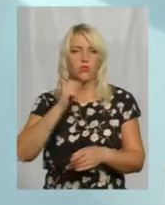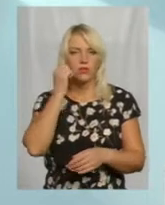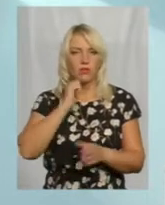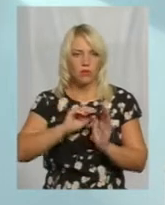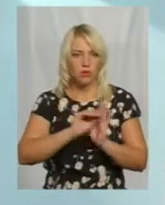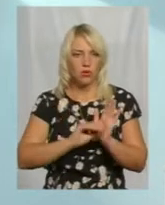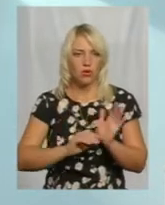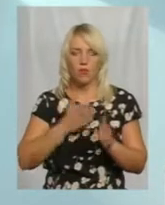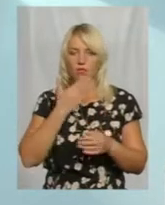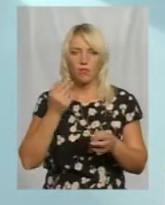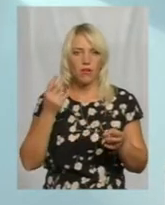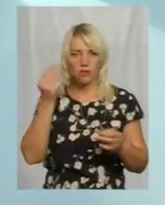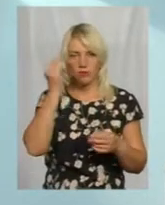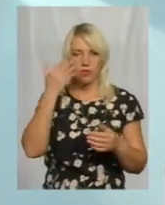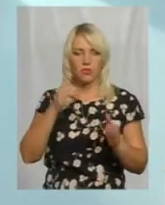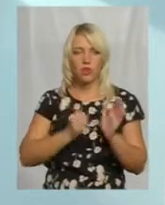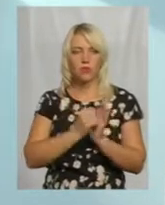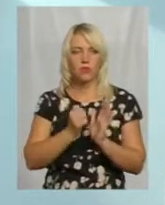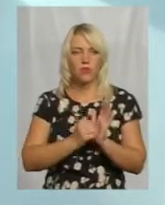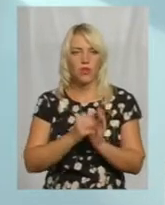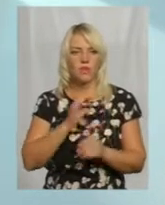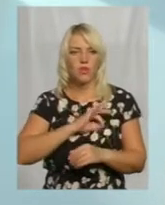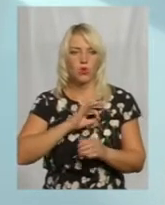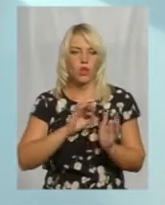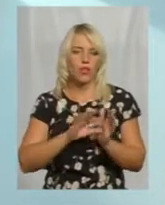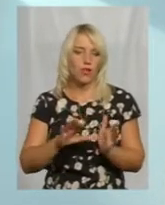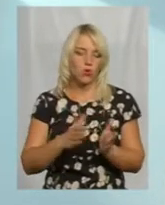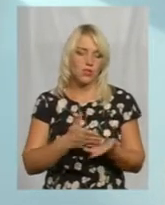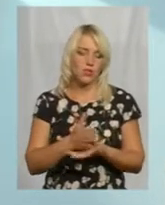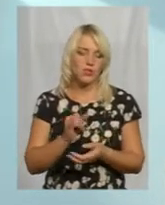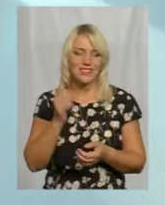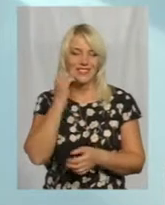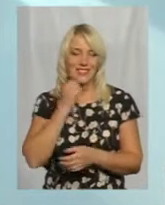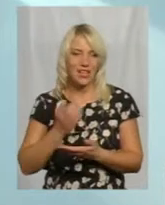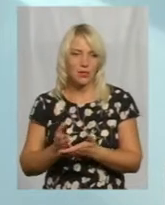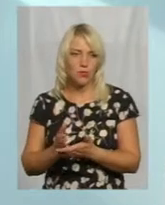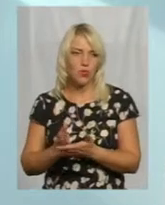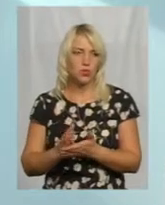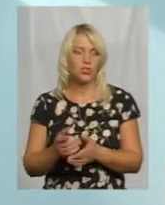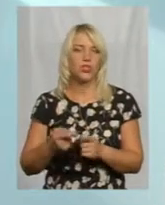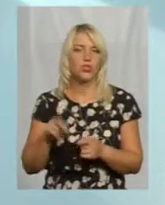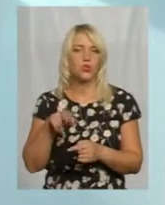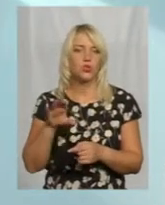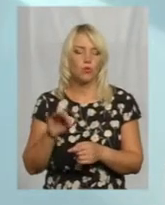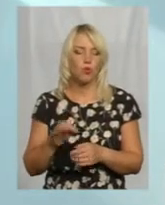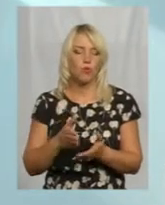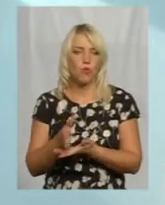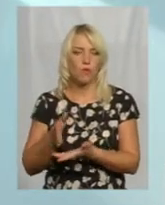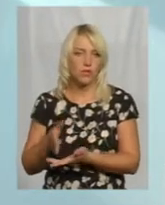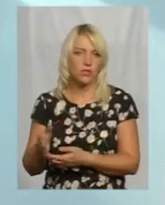немає потреби і вже використовують електронні версії і старі версії, які є підручники щодо профільності.